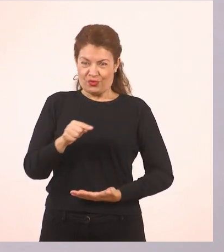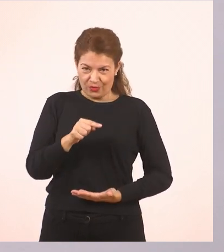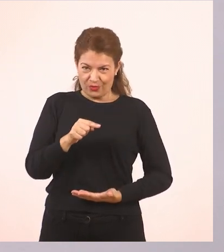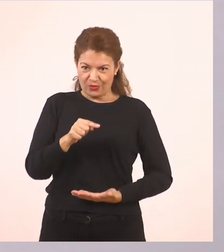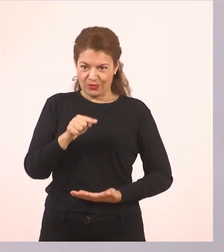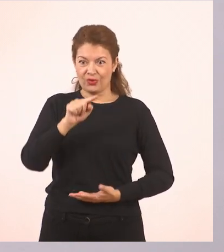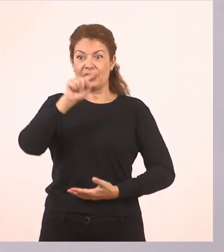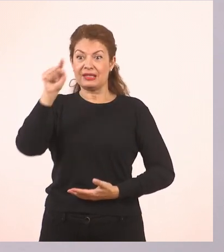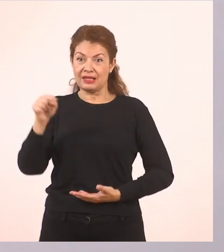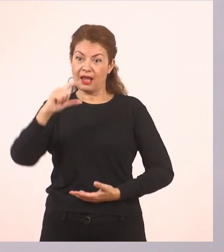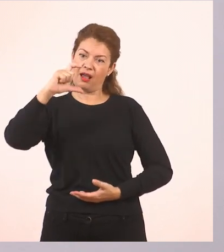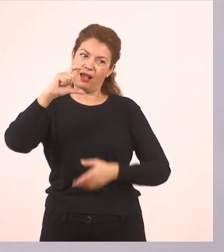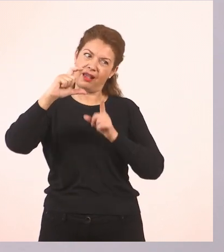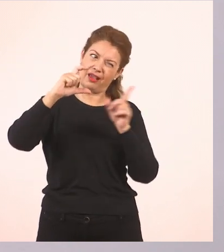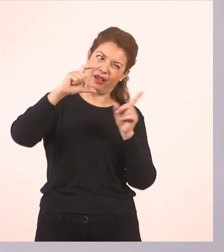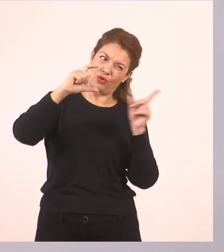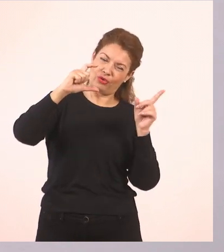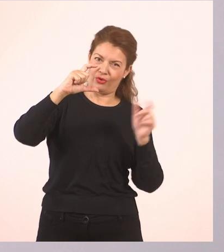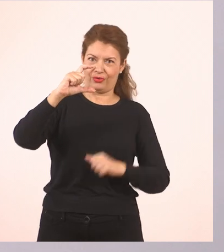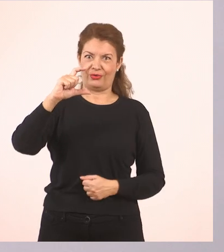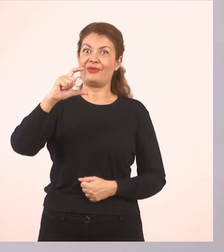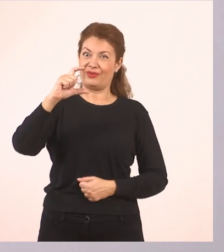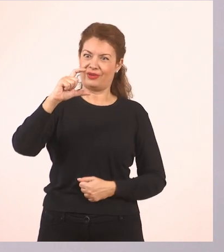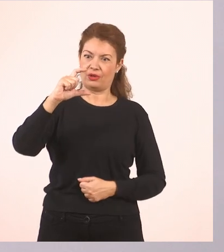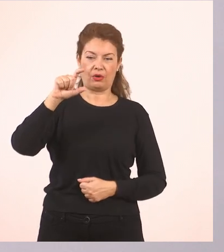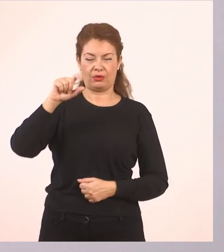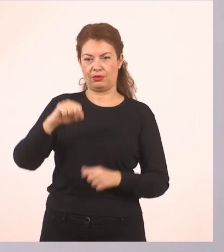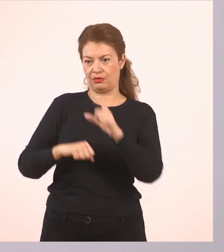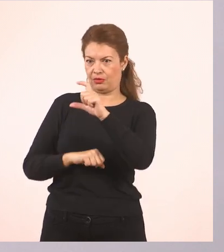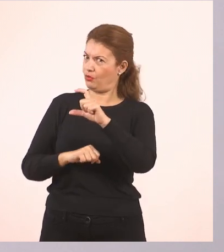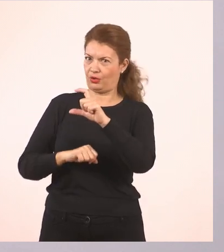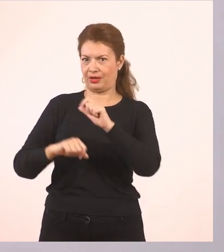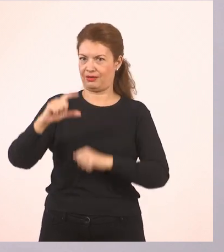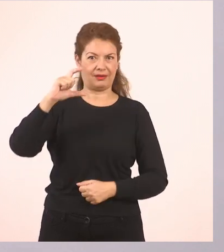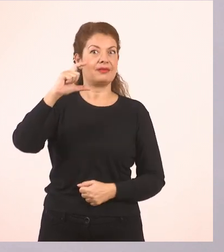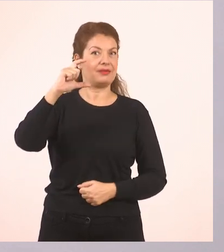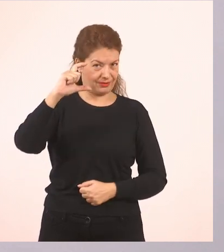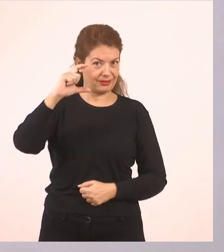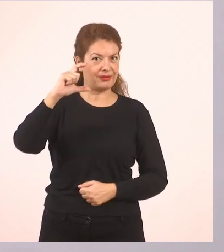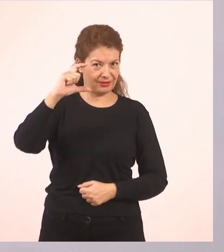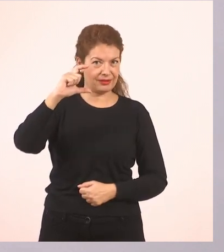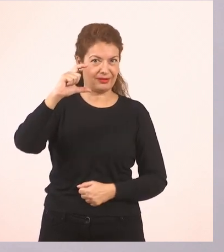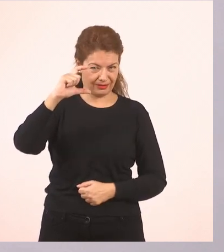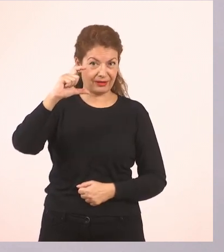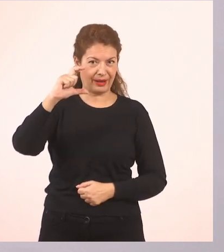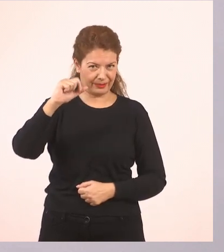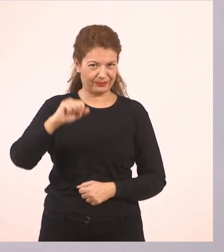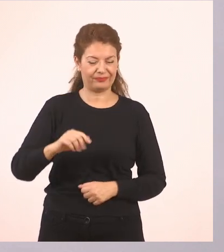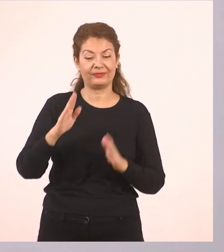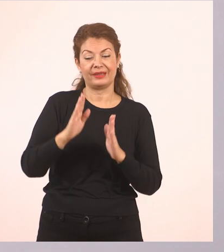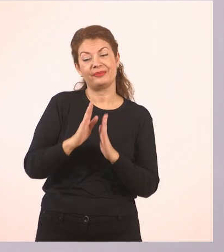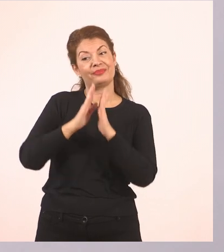κοιτάζει αριστερά. Δηλαδή εκεί που κοίταζε και το 3. Συνεχίζουμε στο 6 που είναι ένα